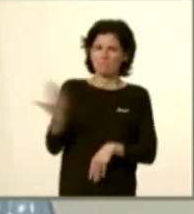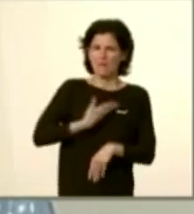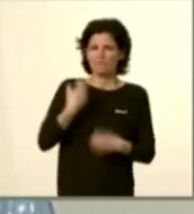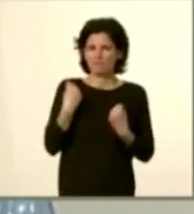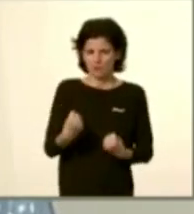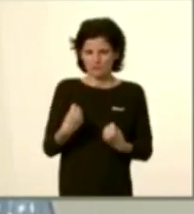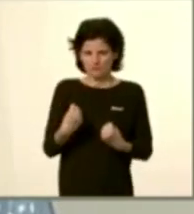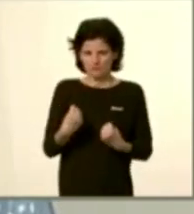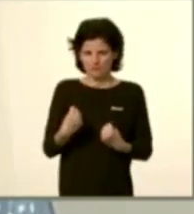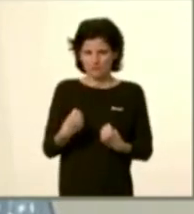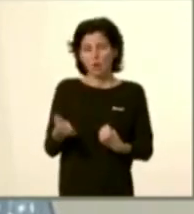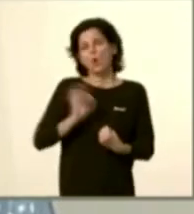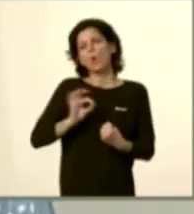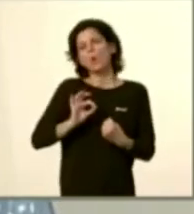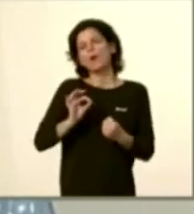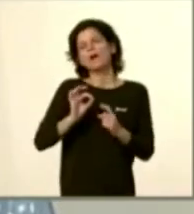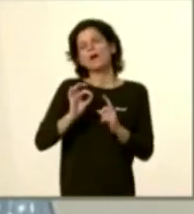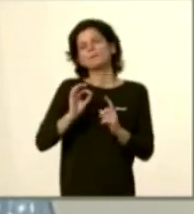en menor mesura.